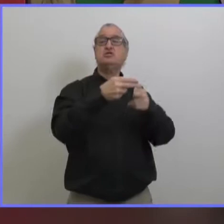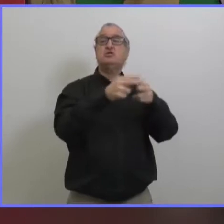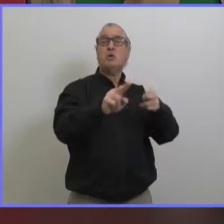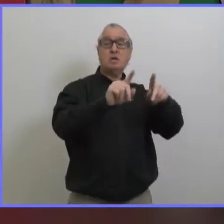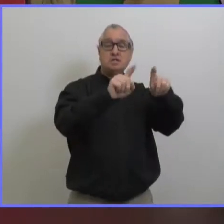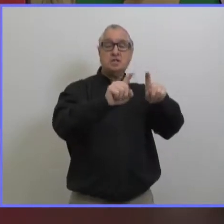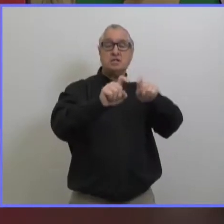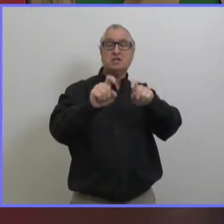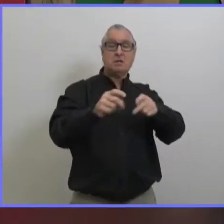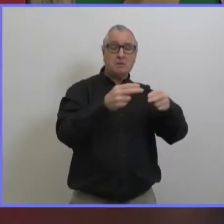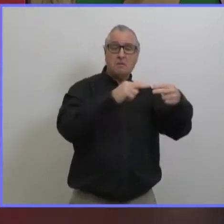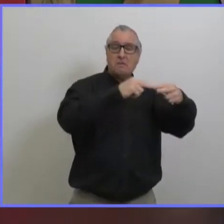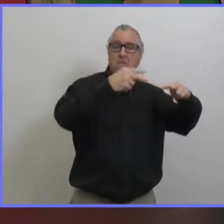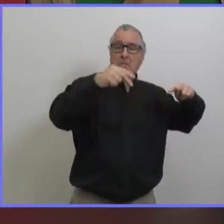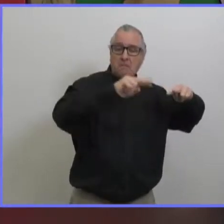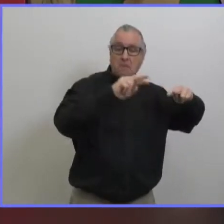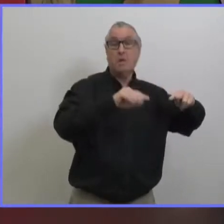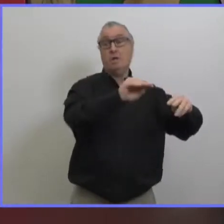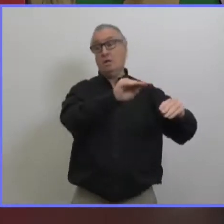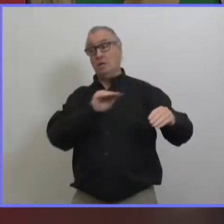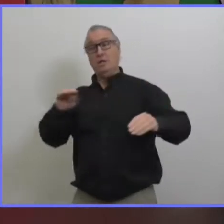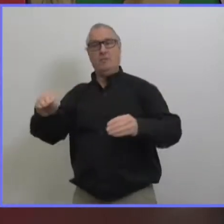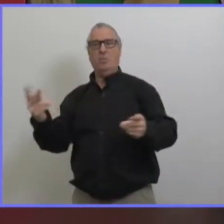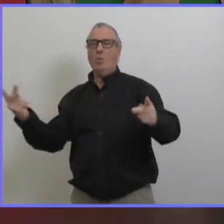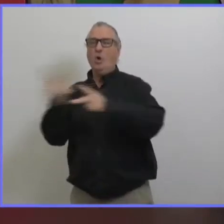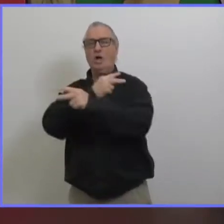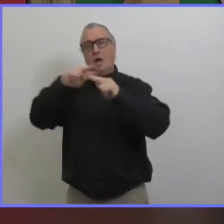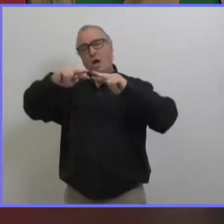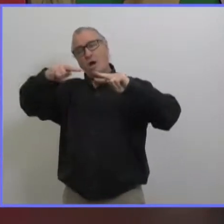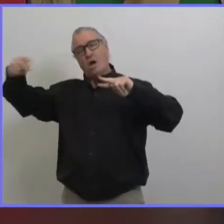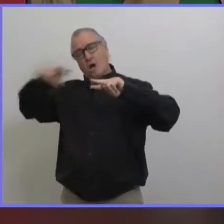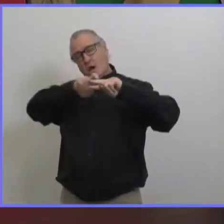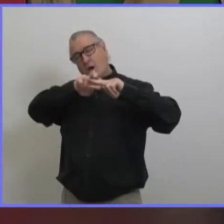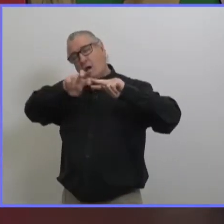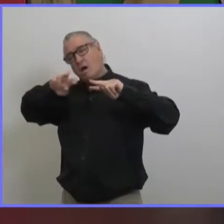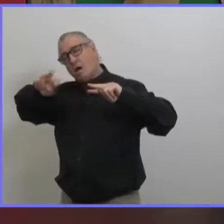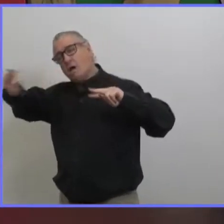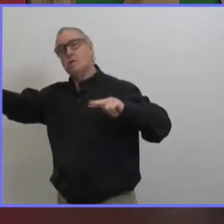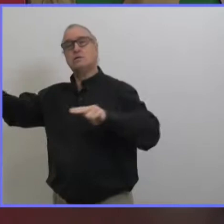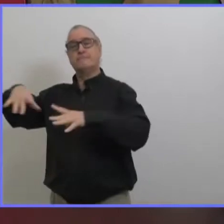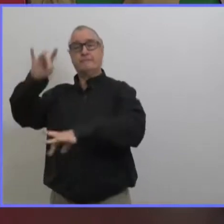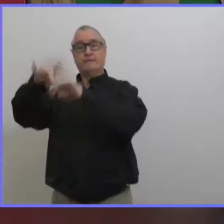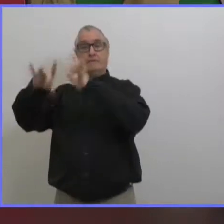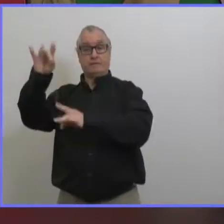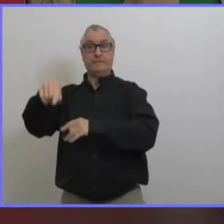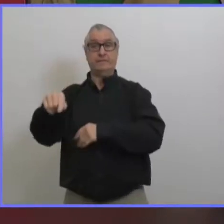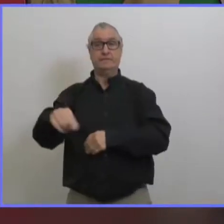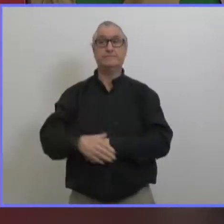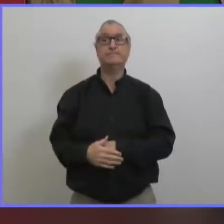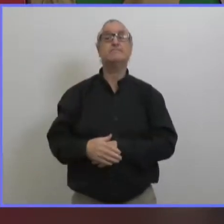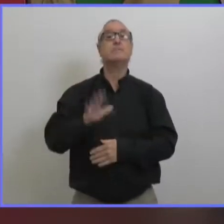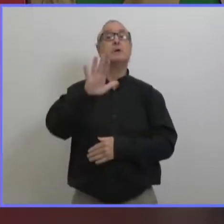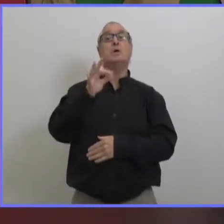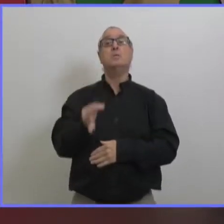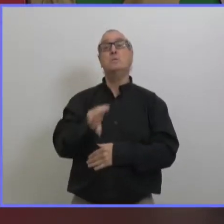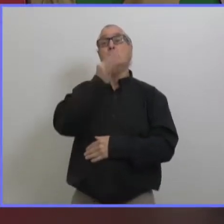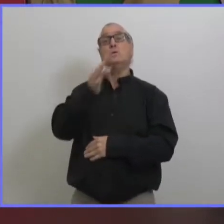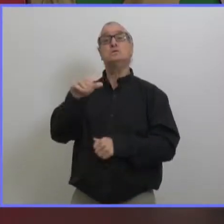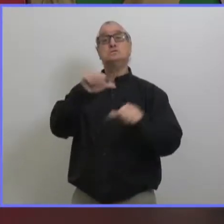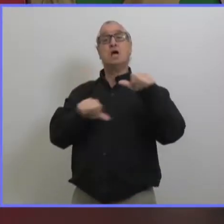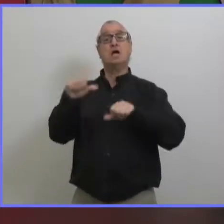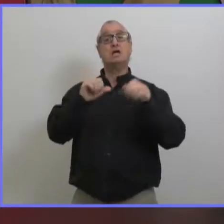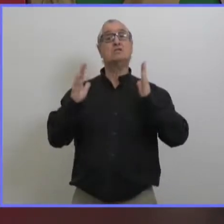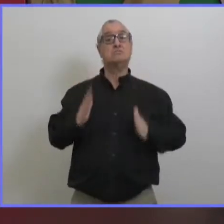séquençage ça n'est pas nécessaire tous les experts sont d'accord qu'on a seulement besoin d'un échantillon représentatif donc